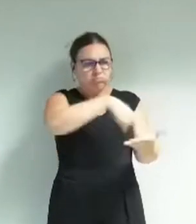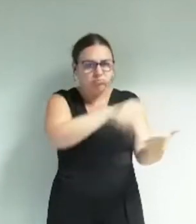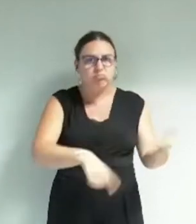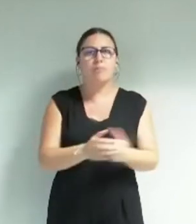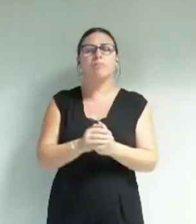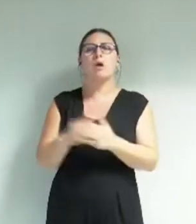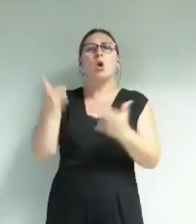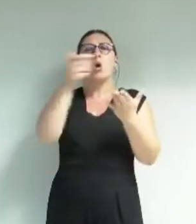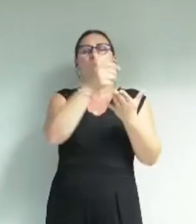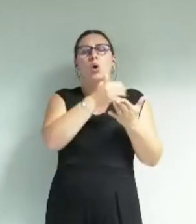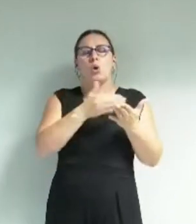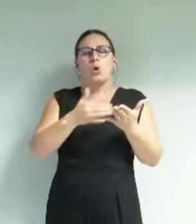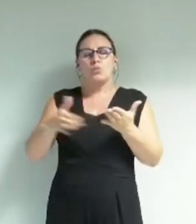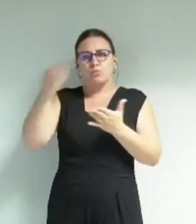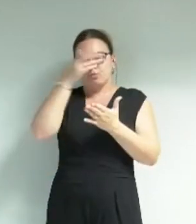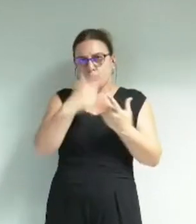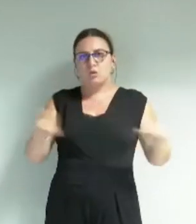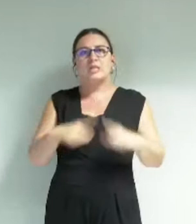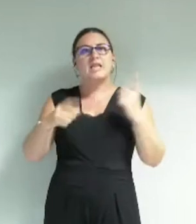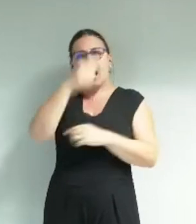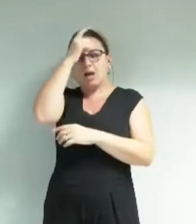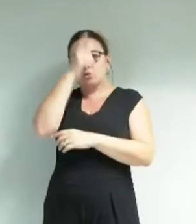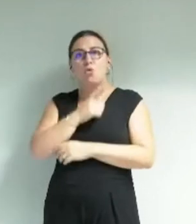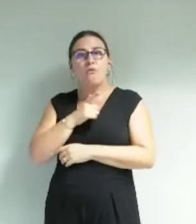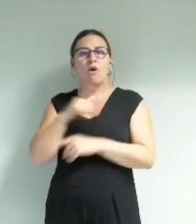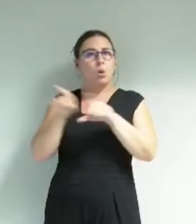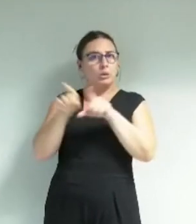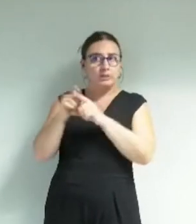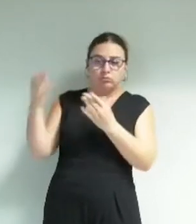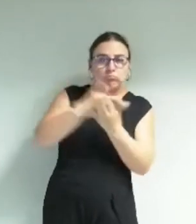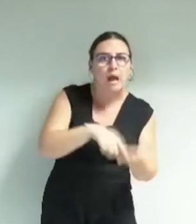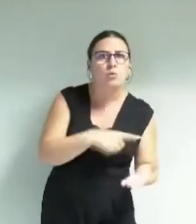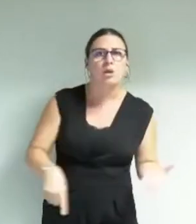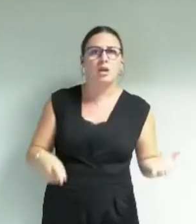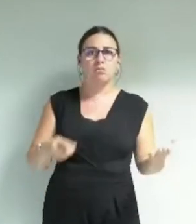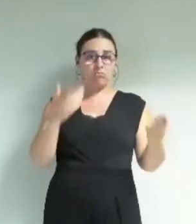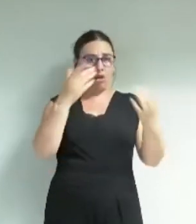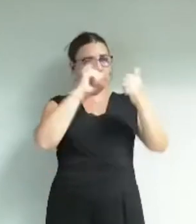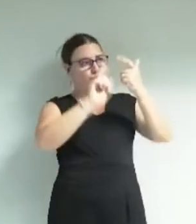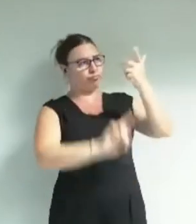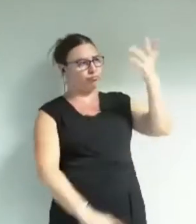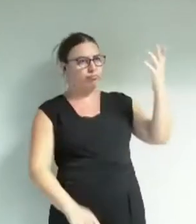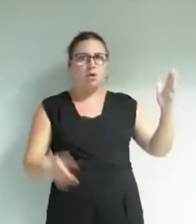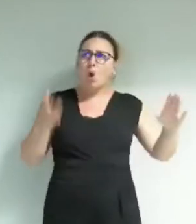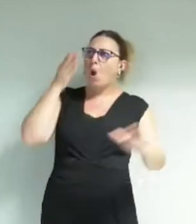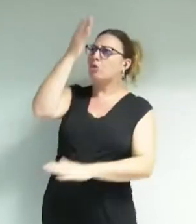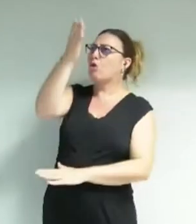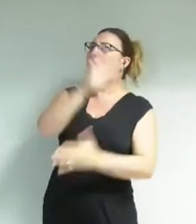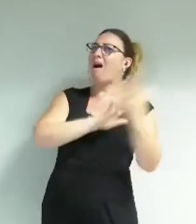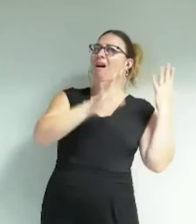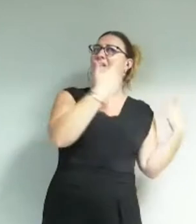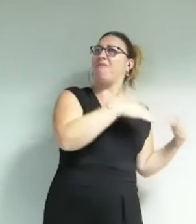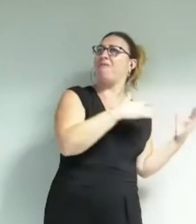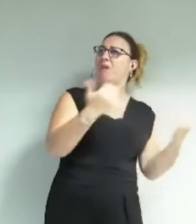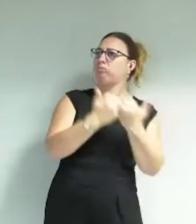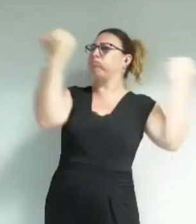Louvre. À partir de cet état du lieu, pourquoi feriez-vous demain le contraire de ce que vous avez fait